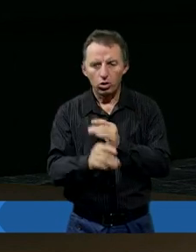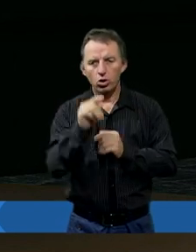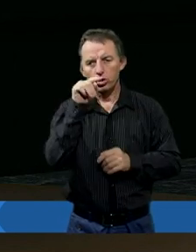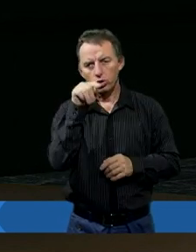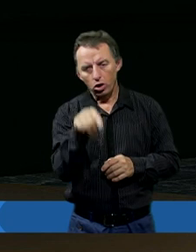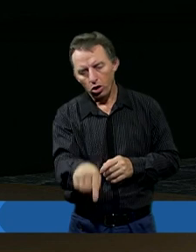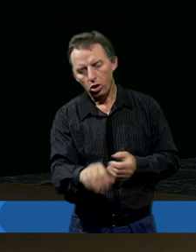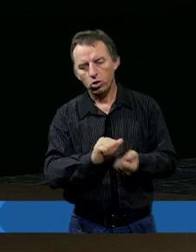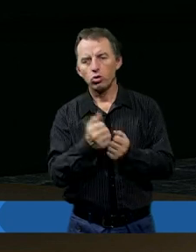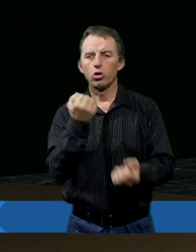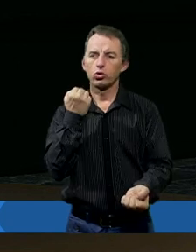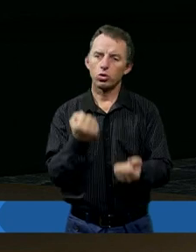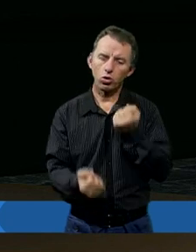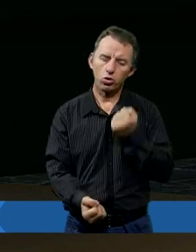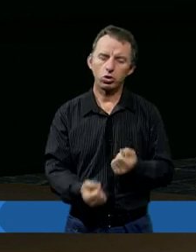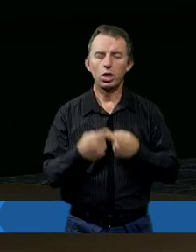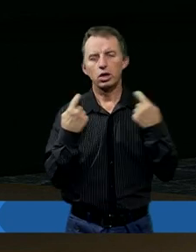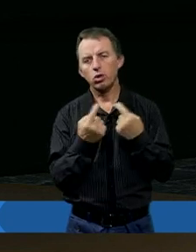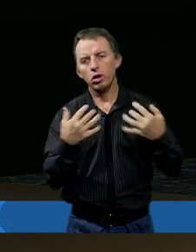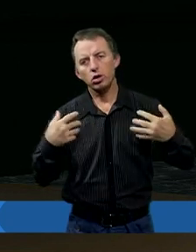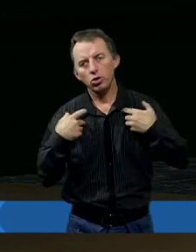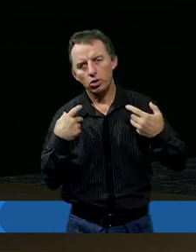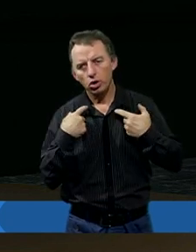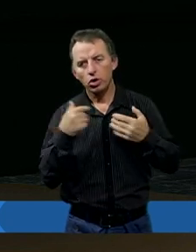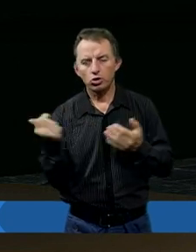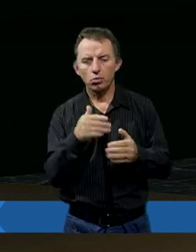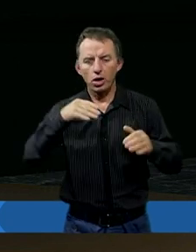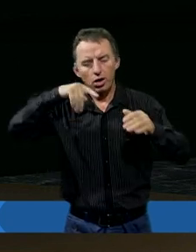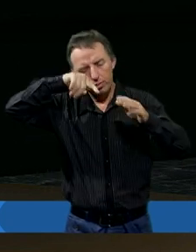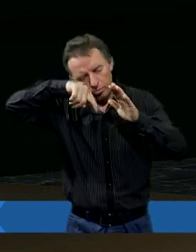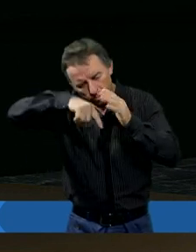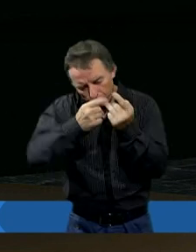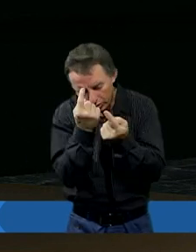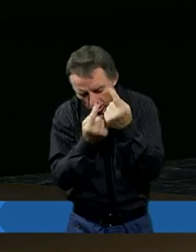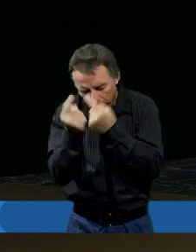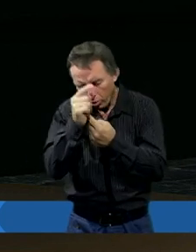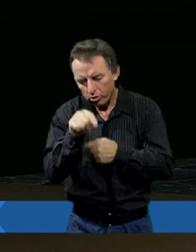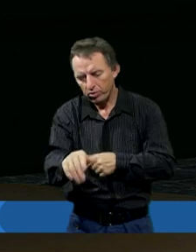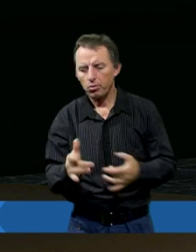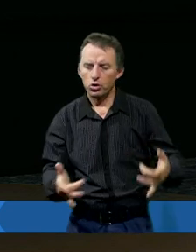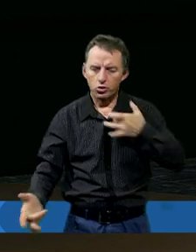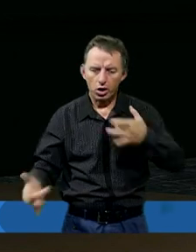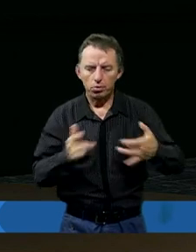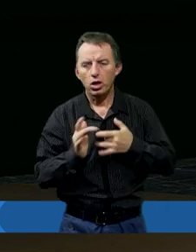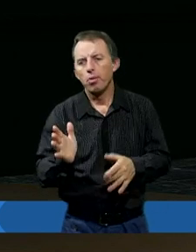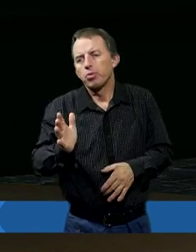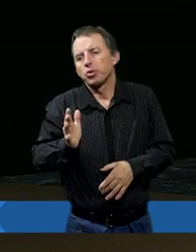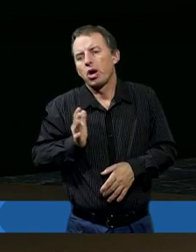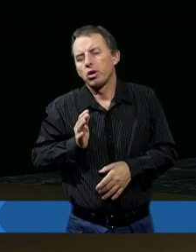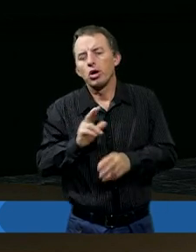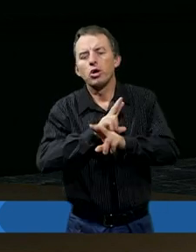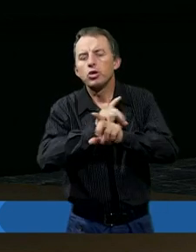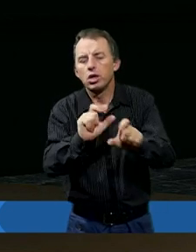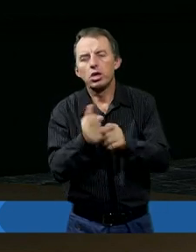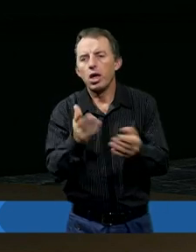tak trudne sytuacje życiowe, kiedy trzeba zanurzyć się w tym cierpieniu, przeżyć je. I tutaj nic nie